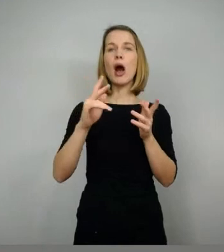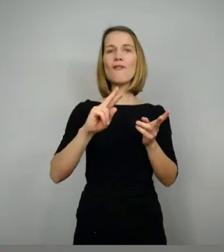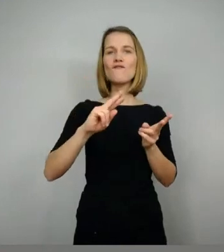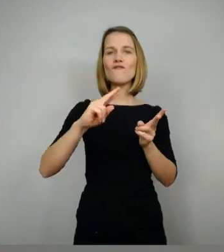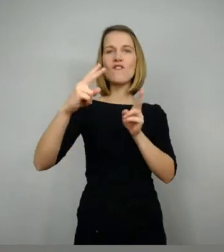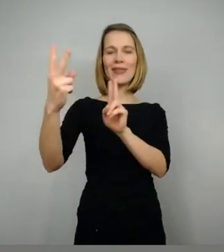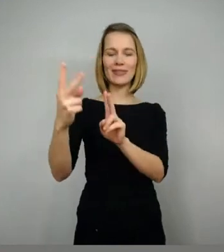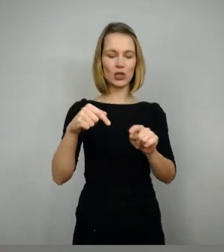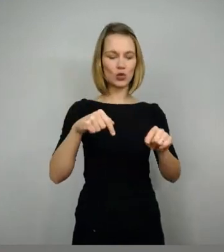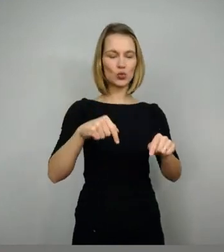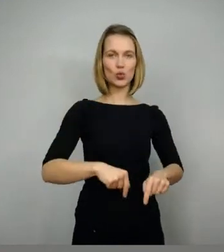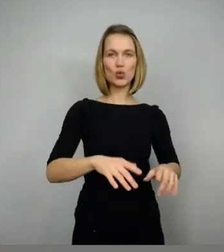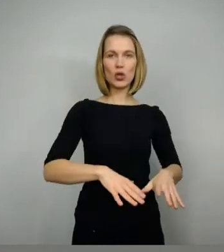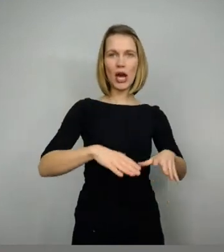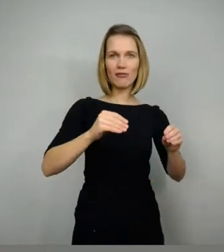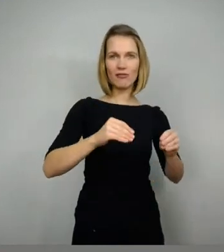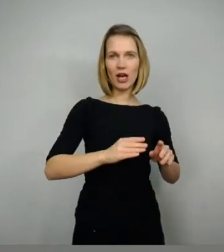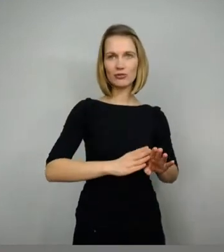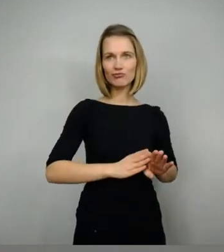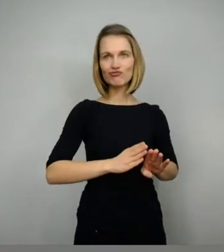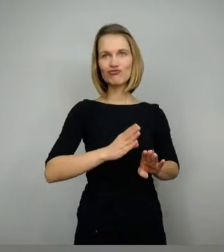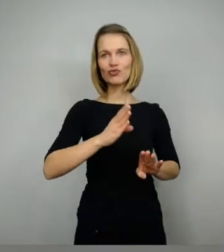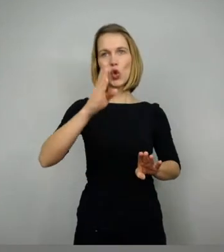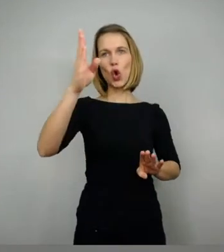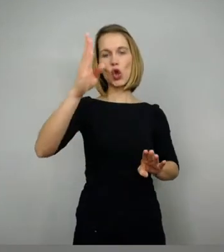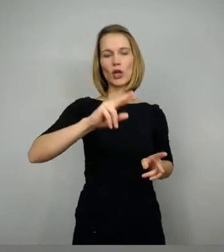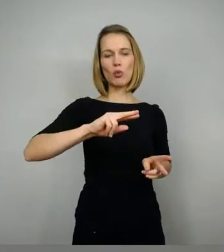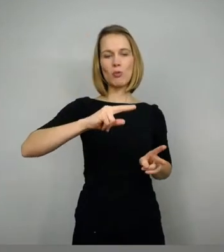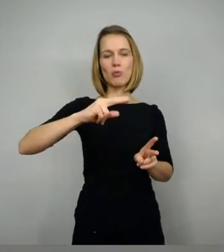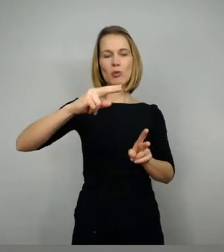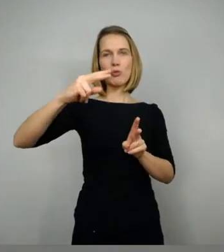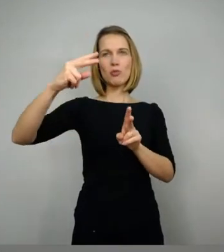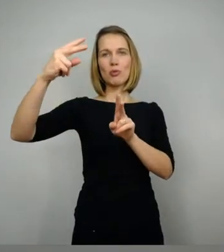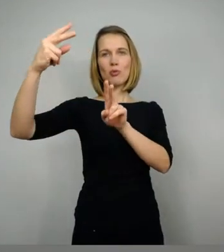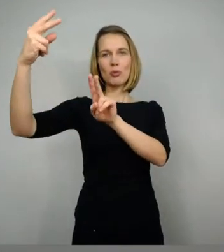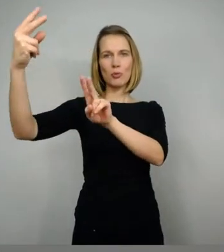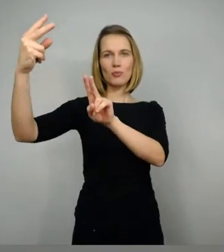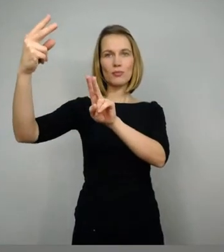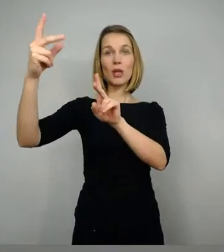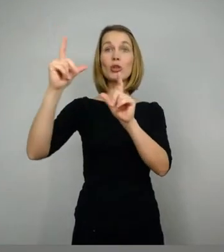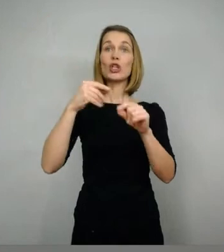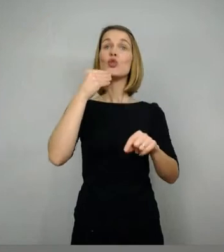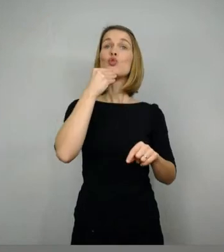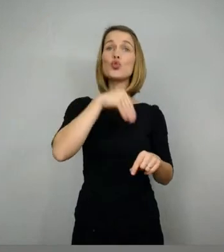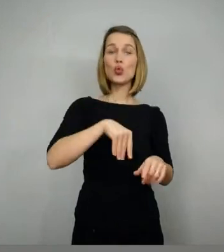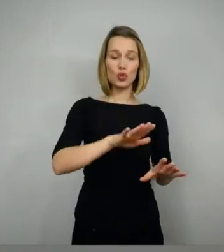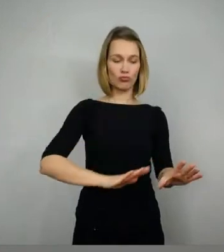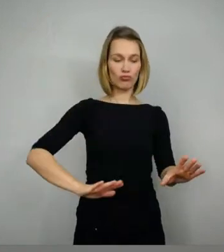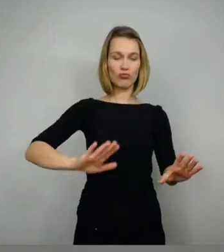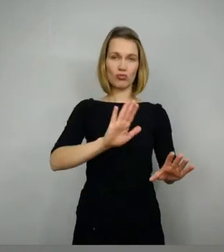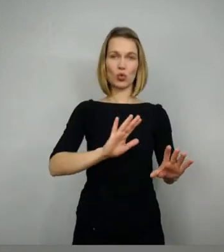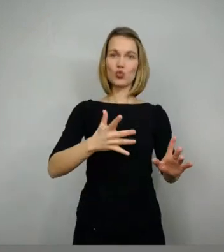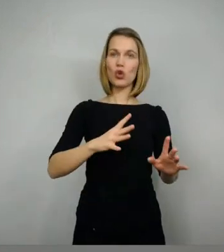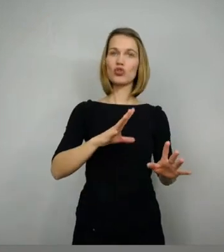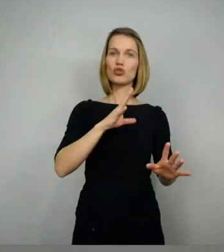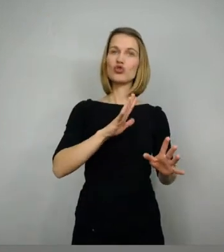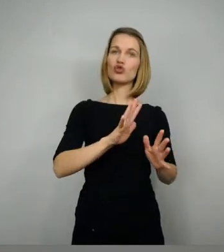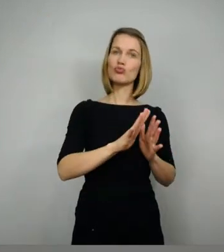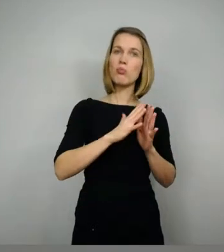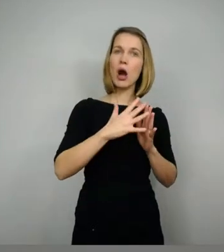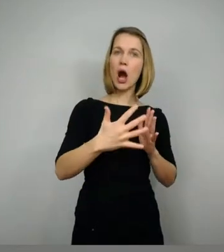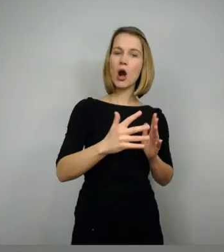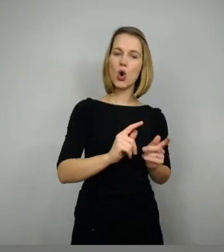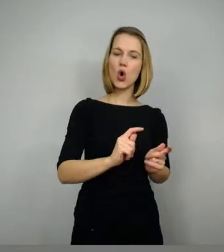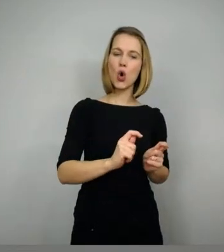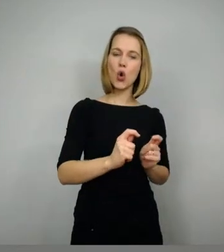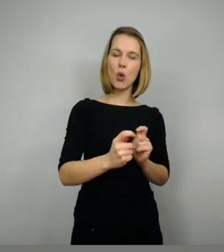ausgelaufen, dass also unsere süddeutsche Sprache sich schon verändert hat, während aber es im Norden noch gleich bleibt. Zum Beispiel bei